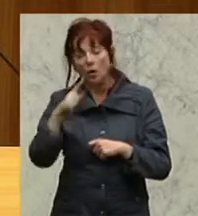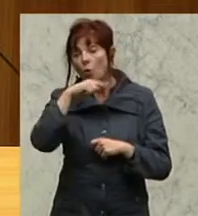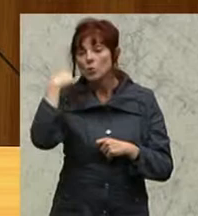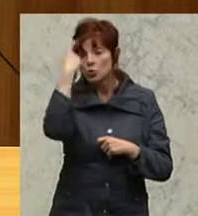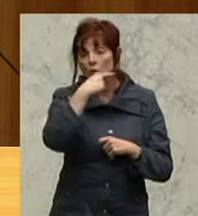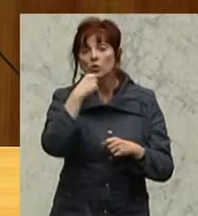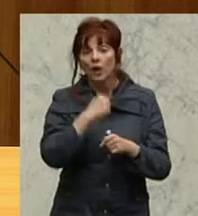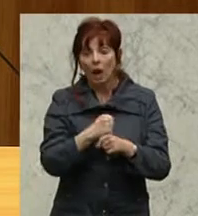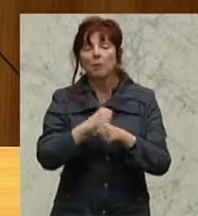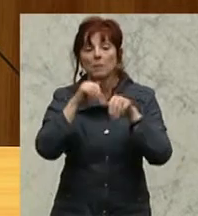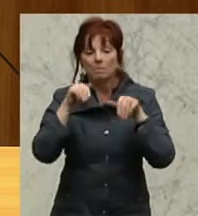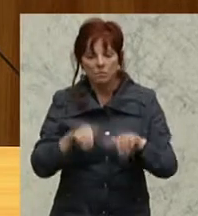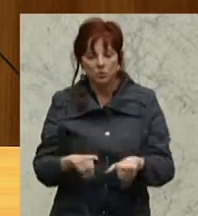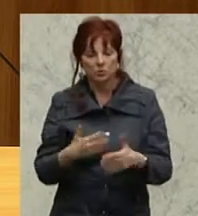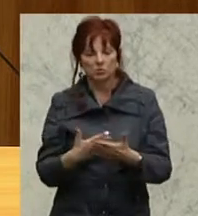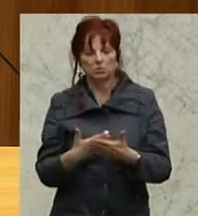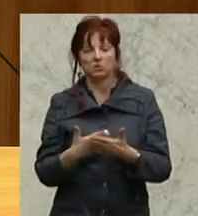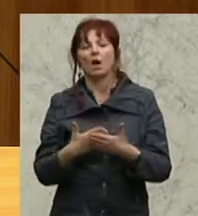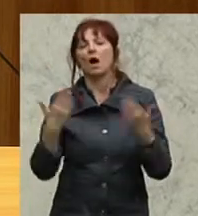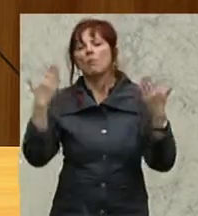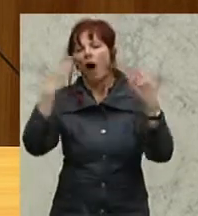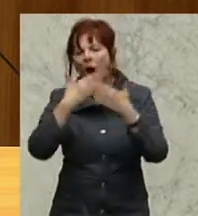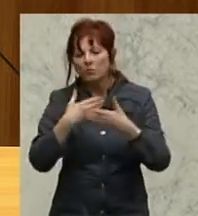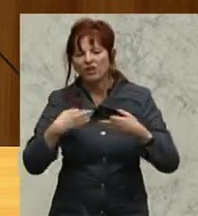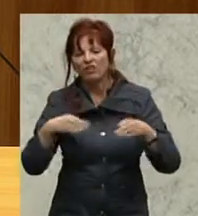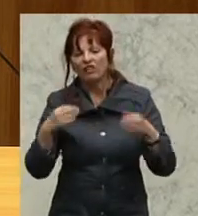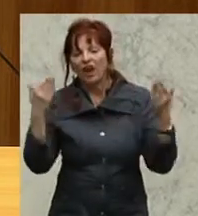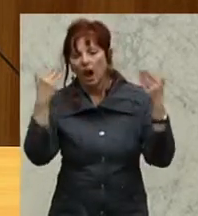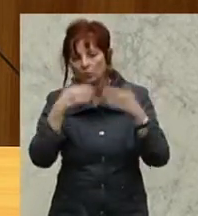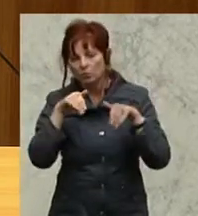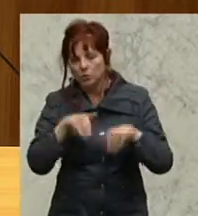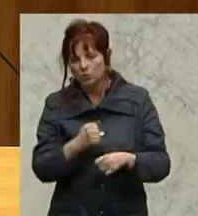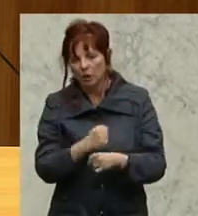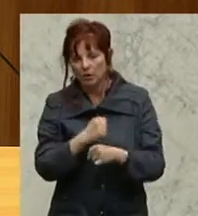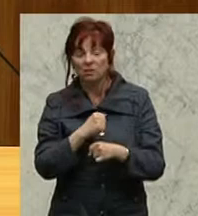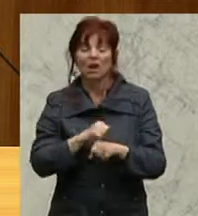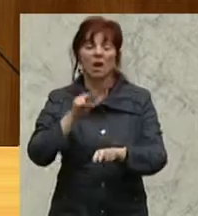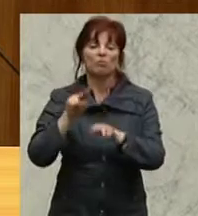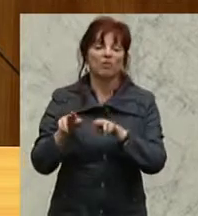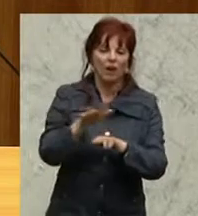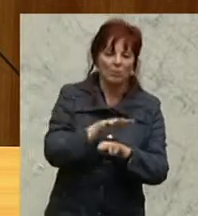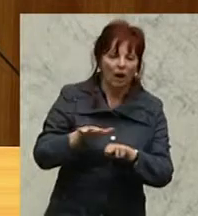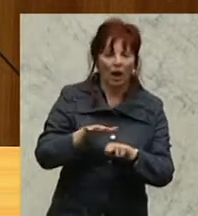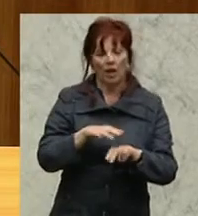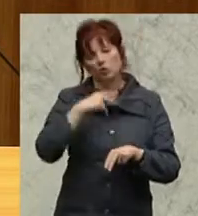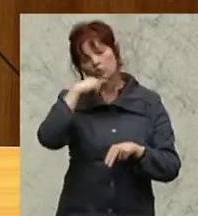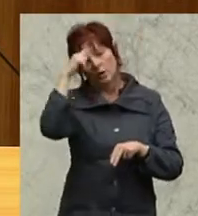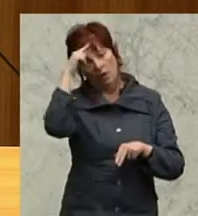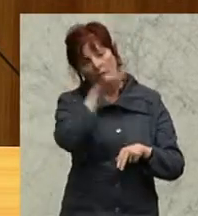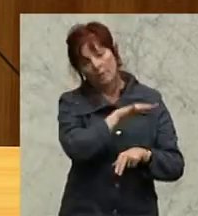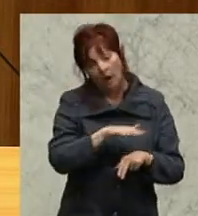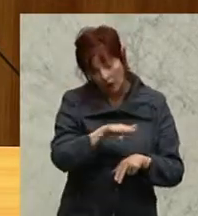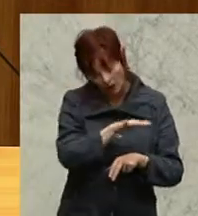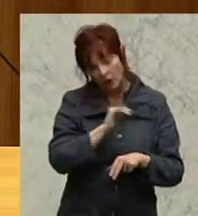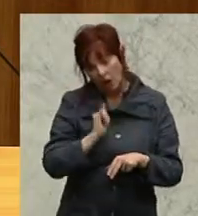die nach Feierabend arbeiten müssen. Das ist im Pflegebereich so, das ist im Krankenhausbereich so. Das ist in den verschiedensten